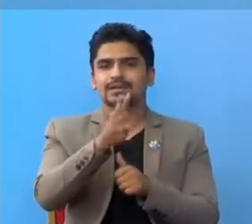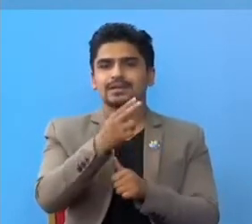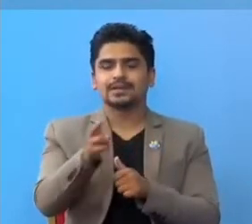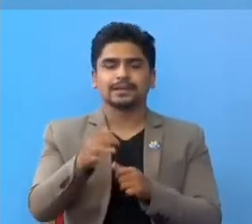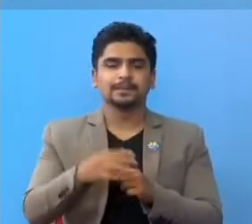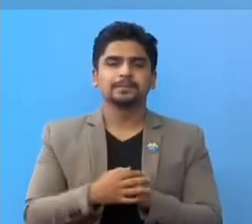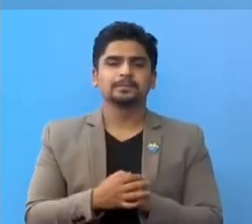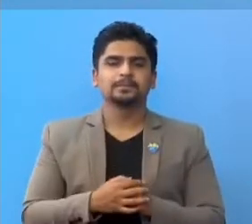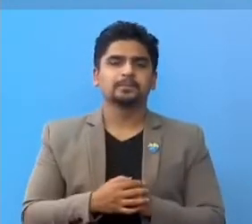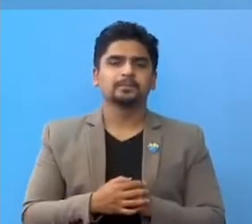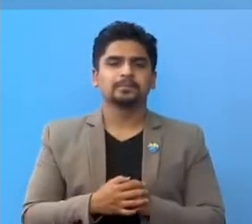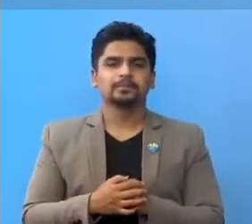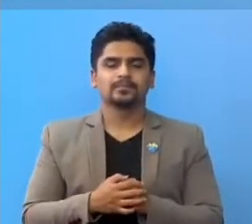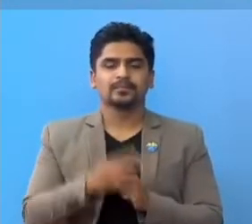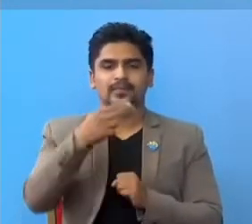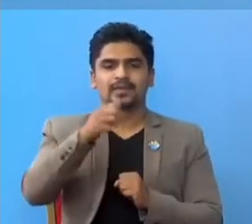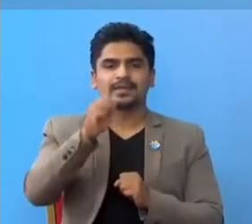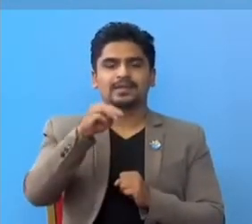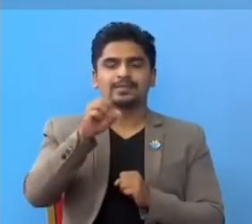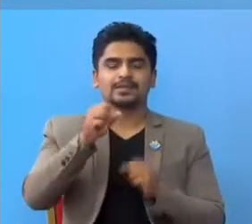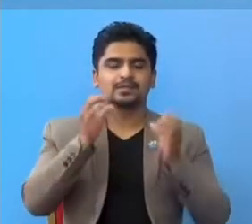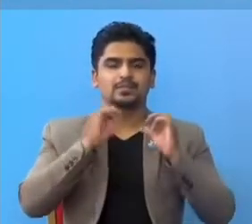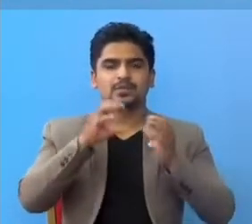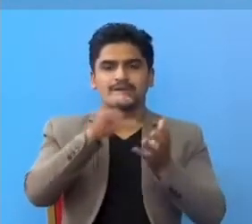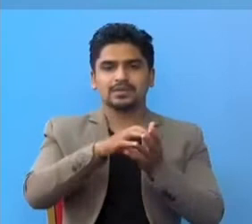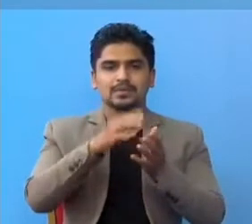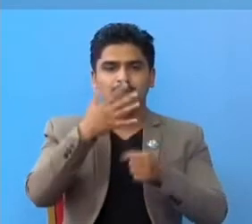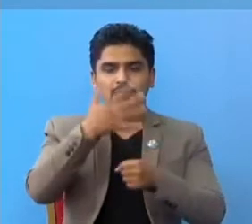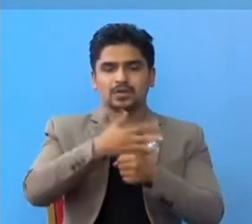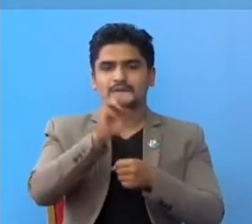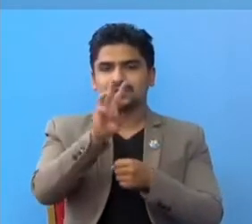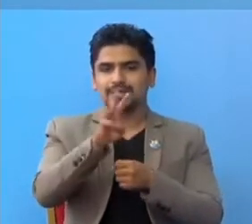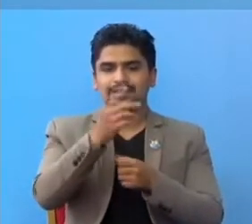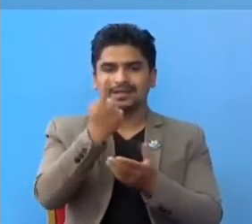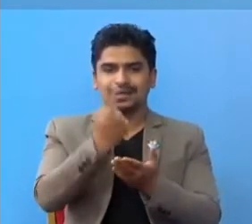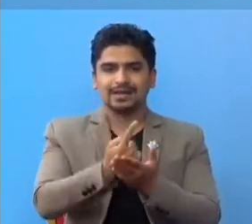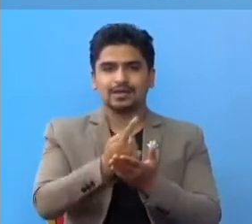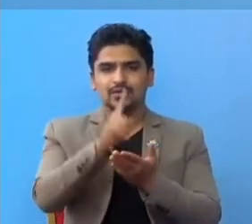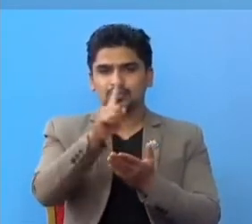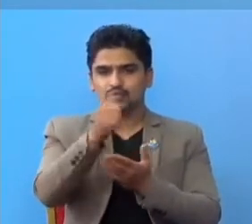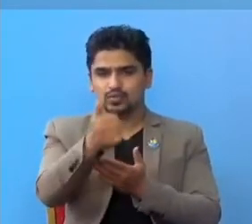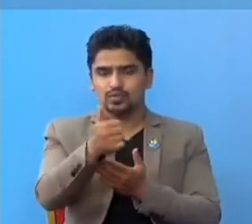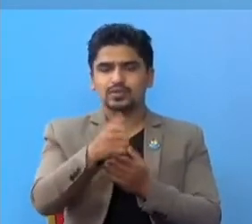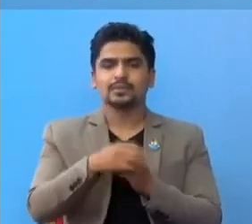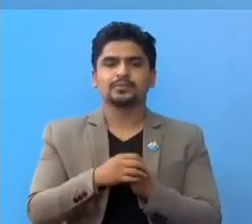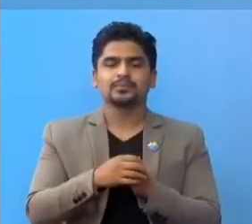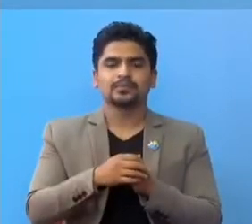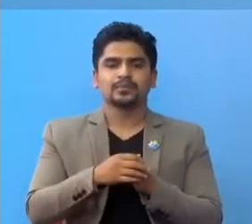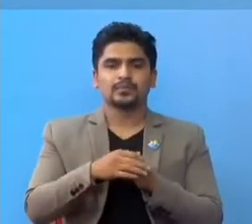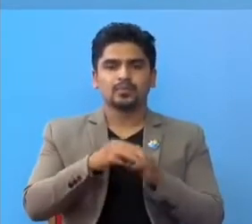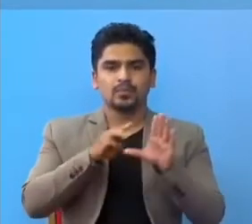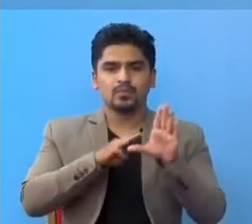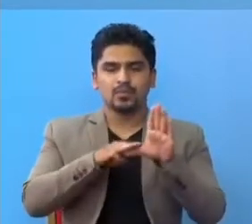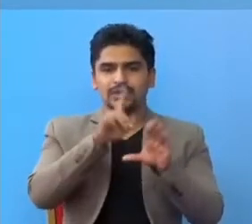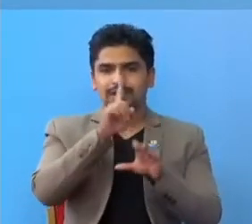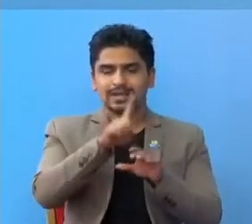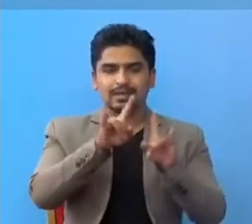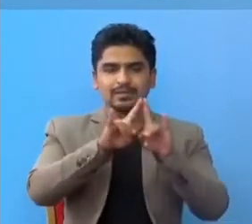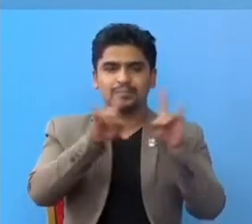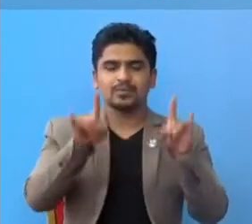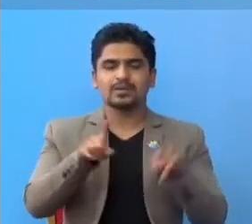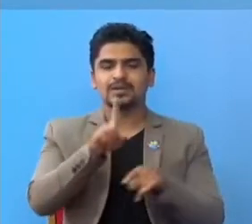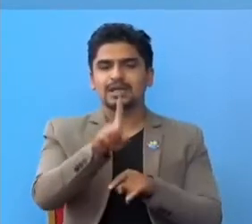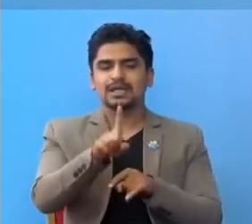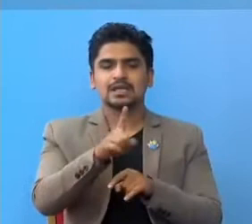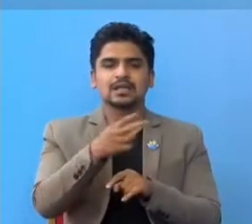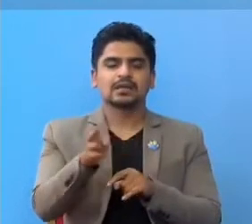जना हुन्नुँँछ, हैम्स अस्पताल प्रियुक्सालामा वक्तपुर का तीन कार्फणु का सोर मौत तरीका एक रपर्षा का